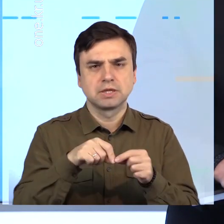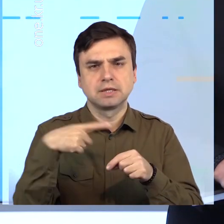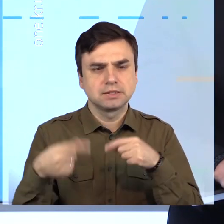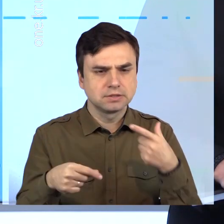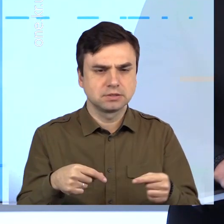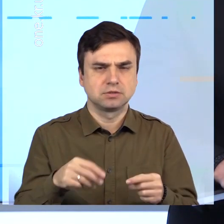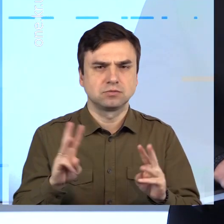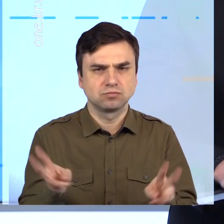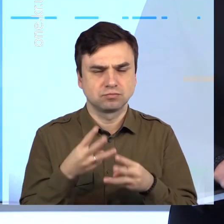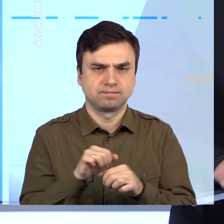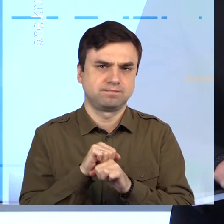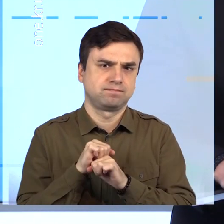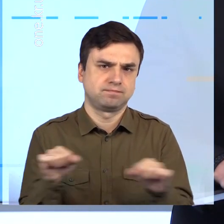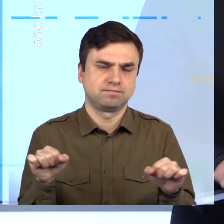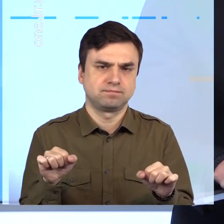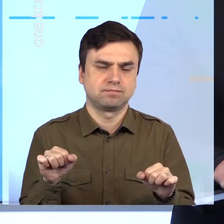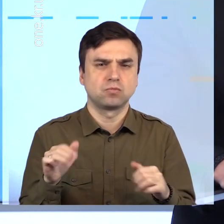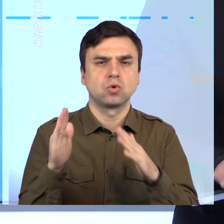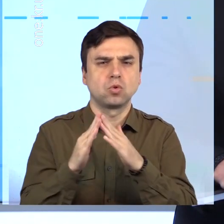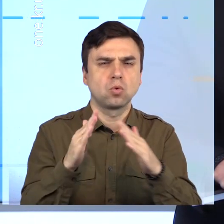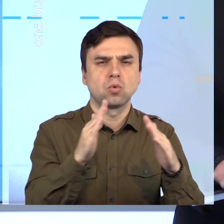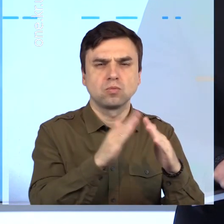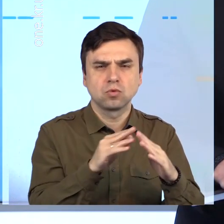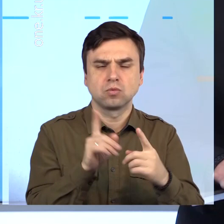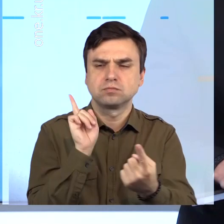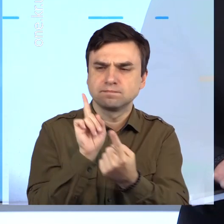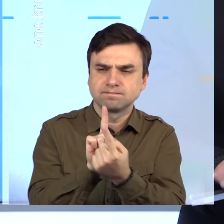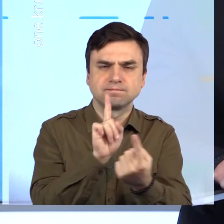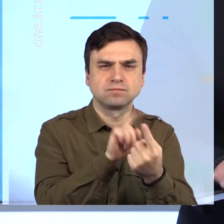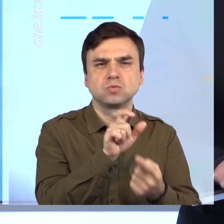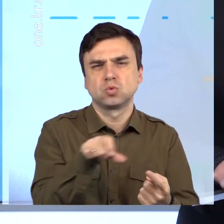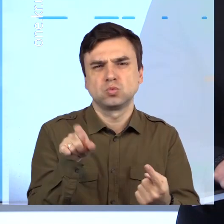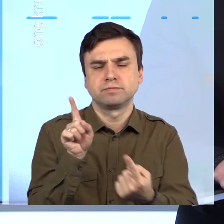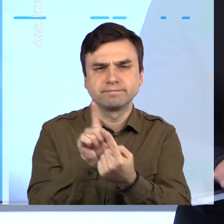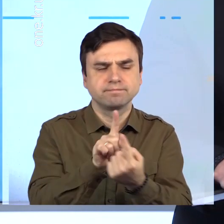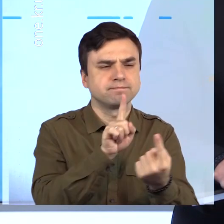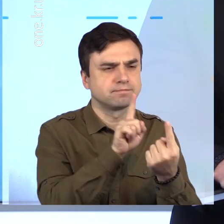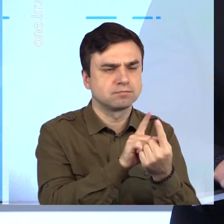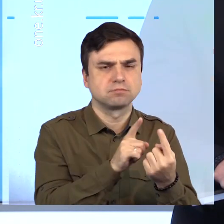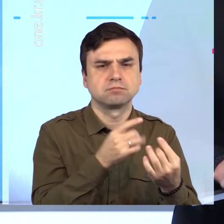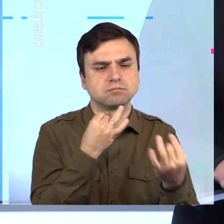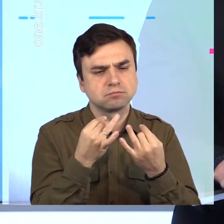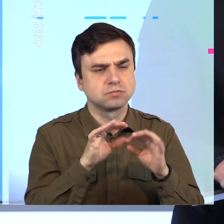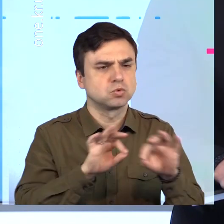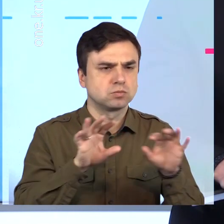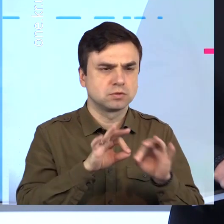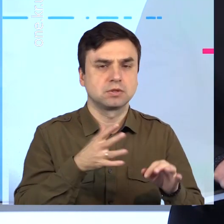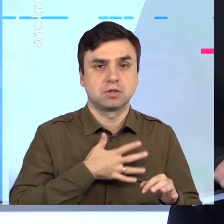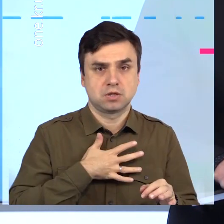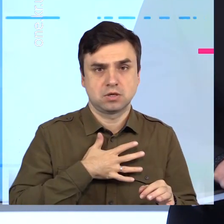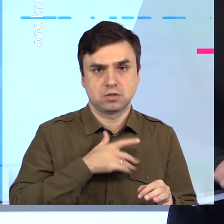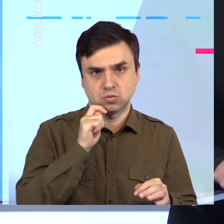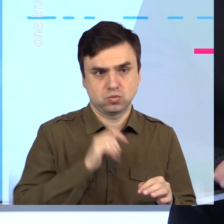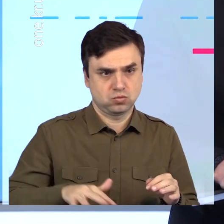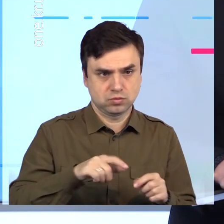рейду його організатори та учасники обходили будинки жителів, спілкувалися з ними, роз'яснювали, що паління листя в нашій країні